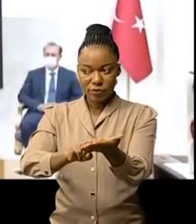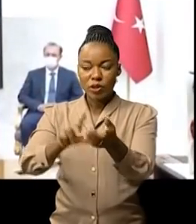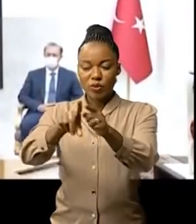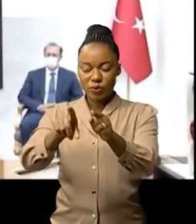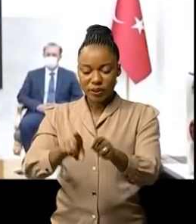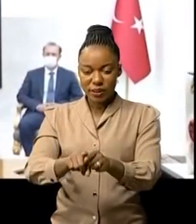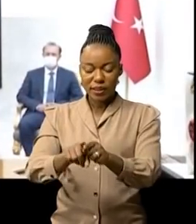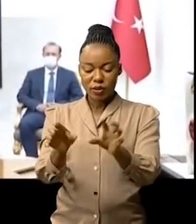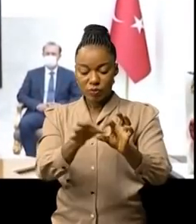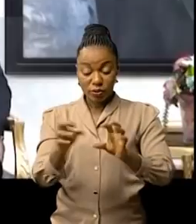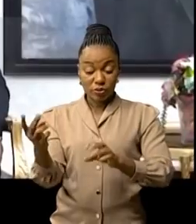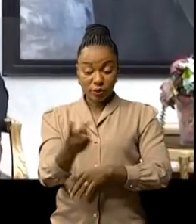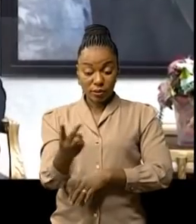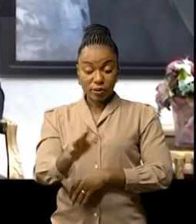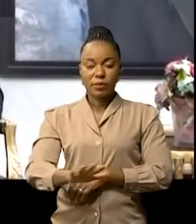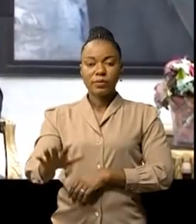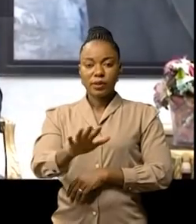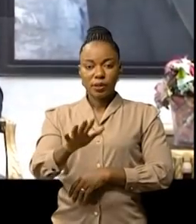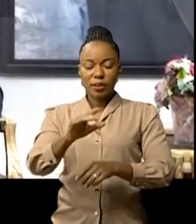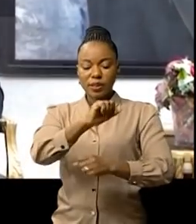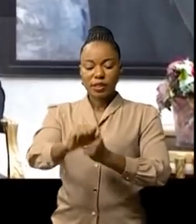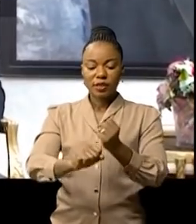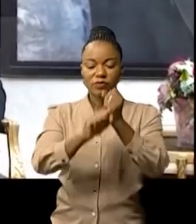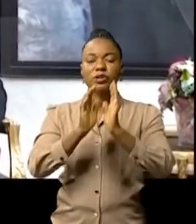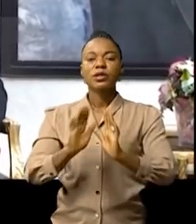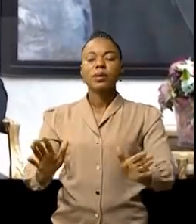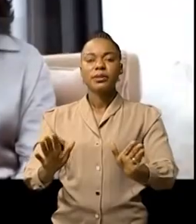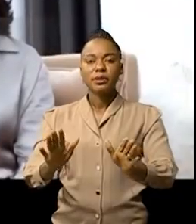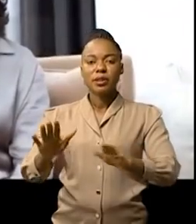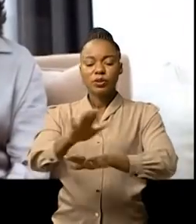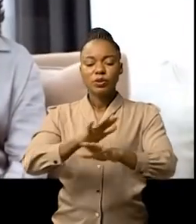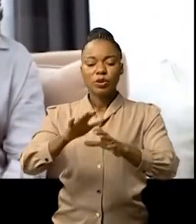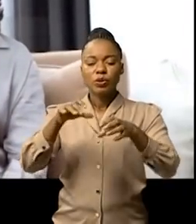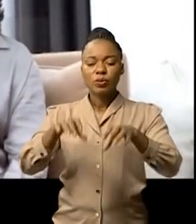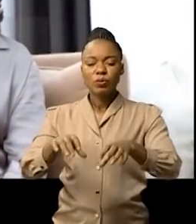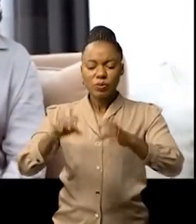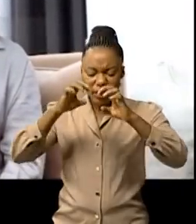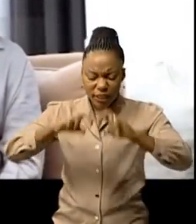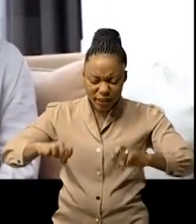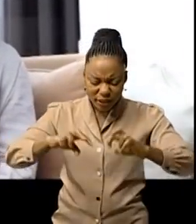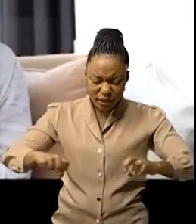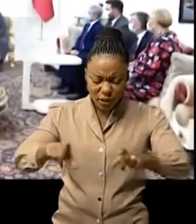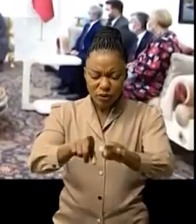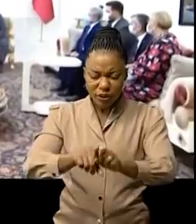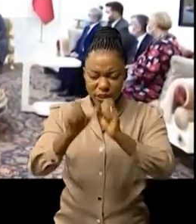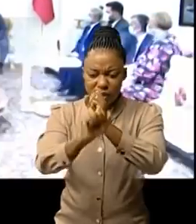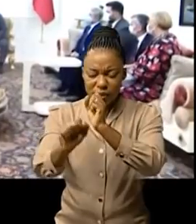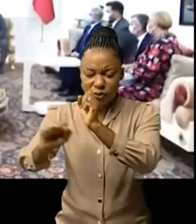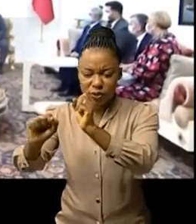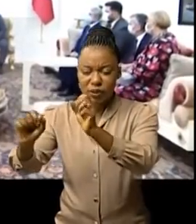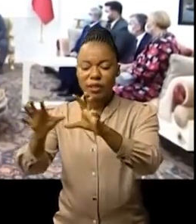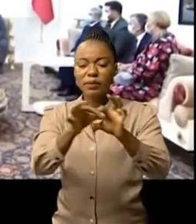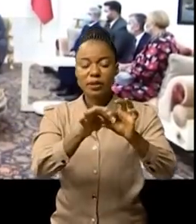coopération entre les deux pays, mais aussi le renforcement des capacités, surtout congolaises, pour la recherche et la promotion de partenariats.